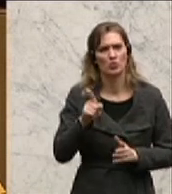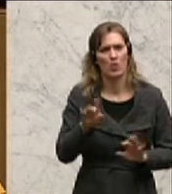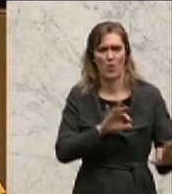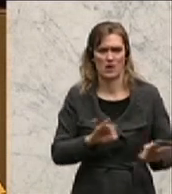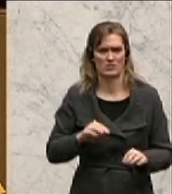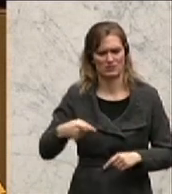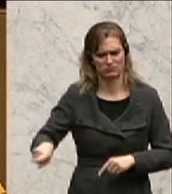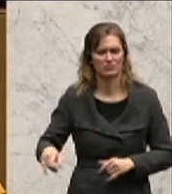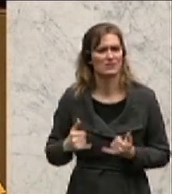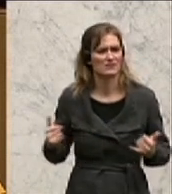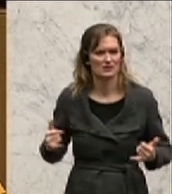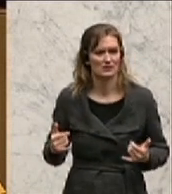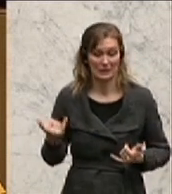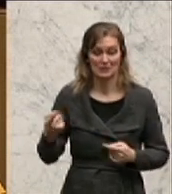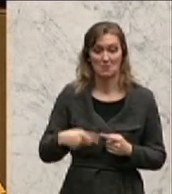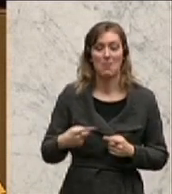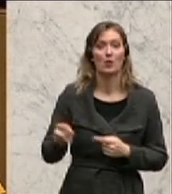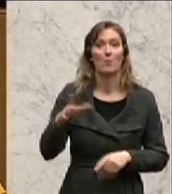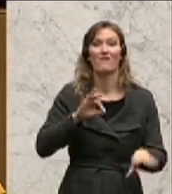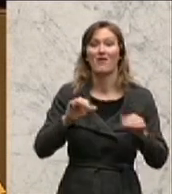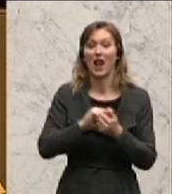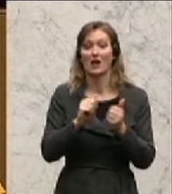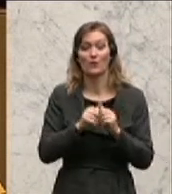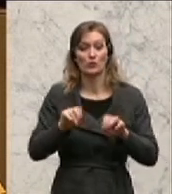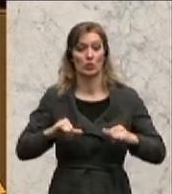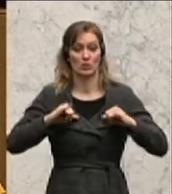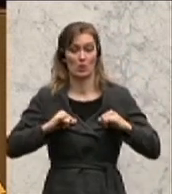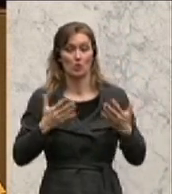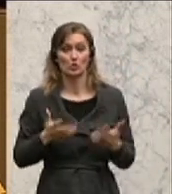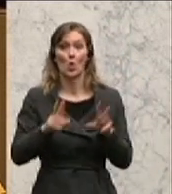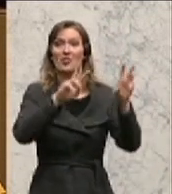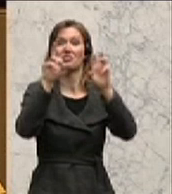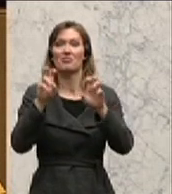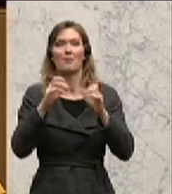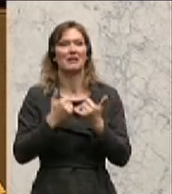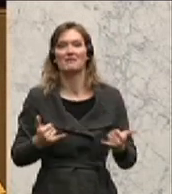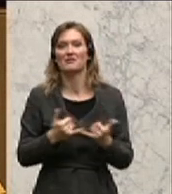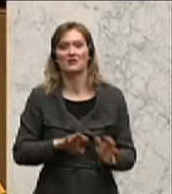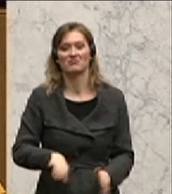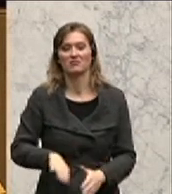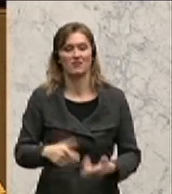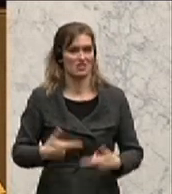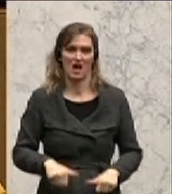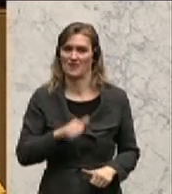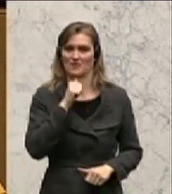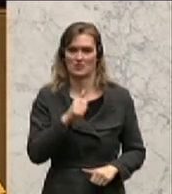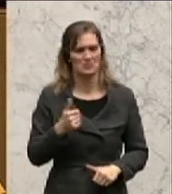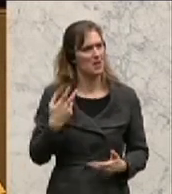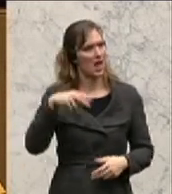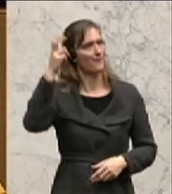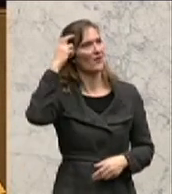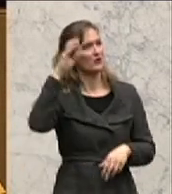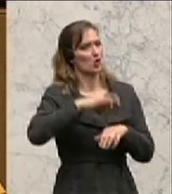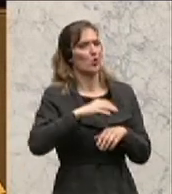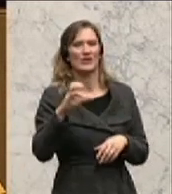nur weil jetzt anstehender Wahlkampf in Südtirol kommt, diese Dinge nicht passieren dürfen. Da sagt der Herr Prof. Dr.